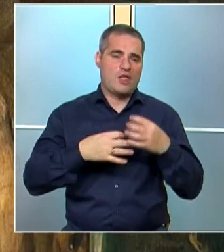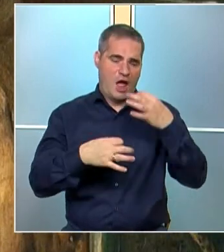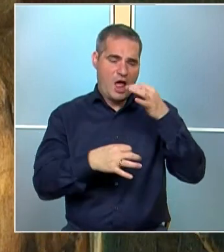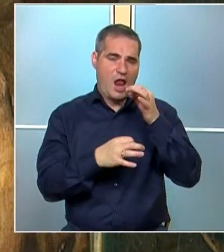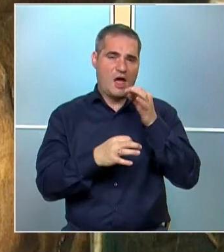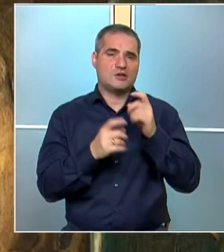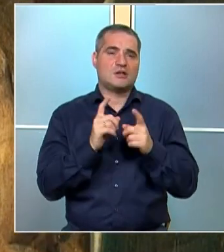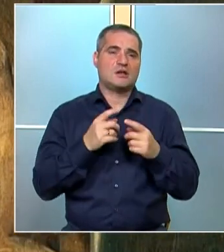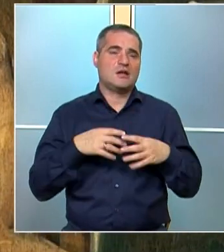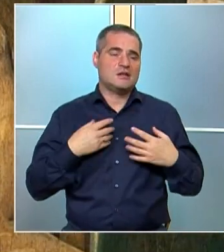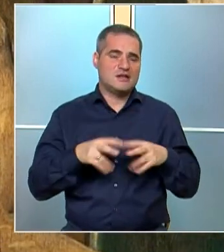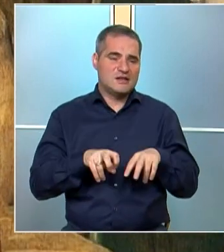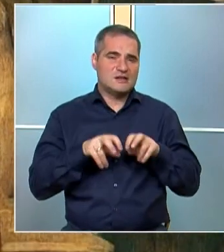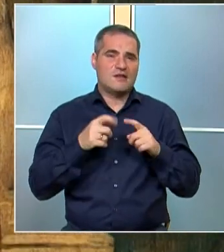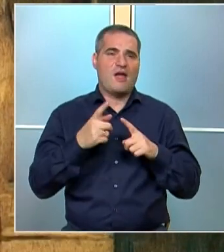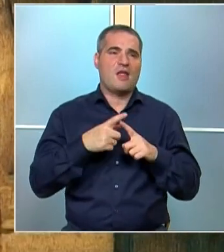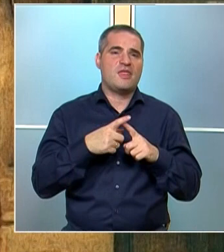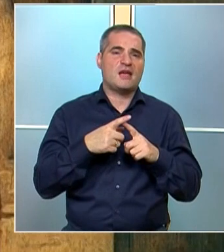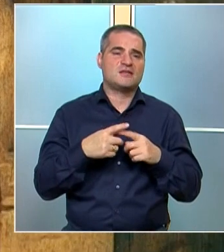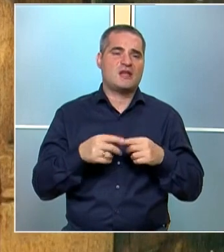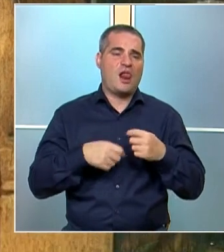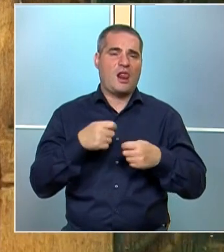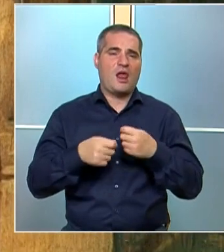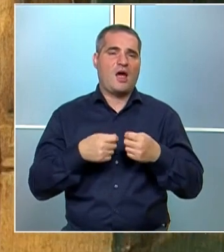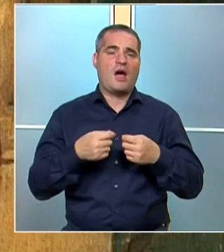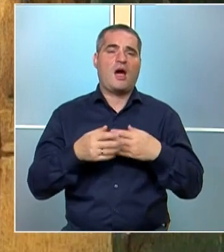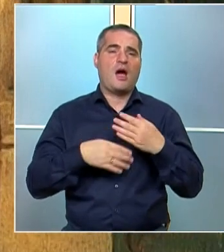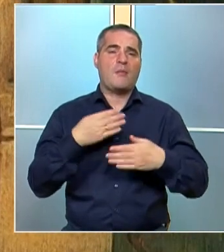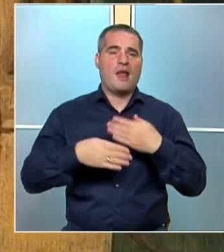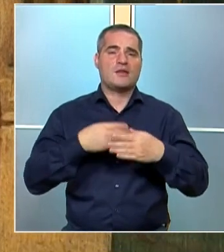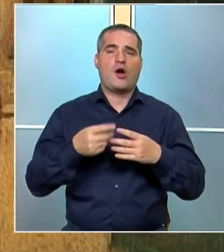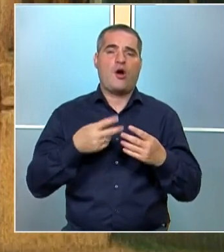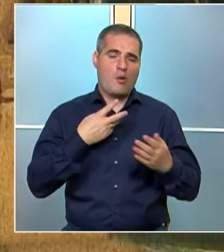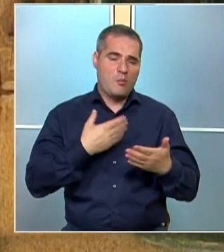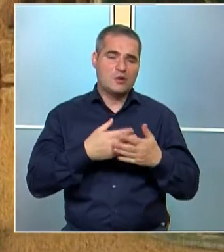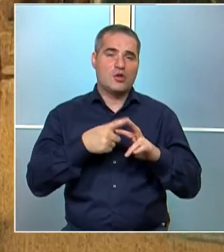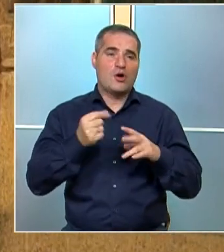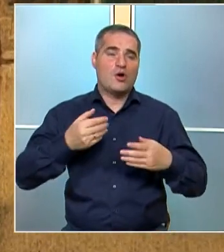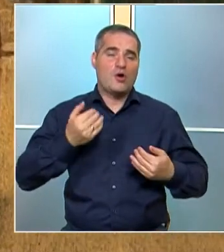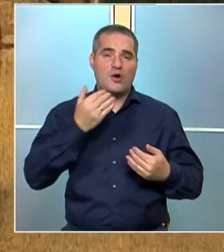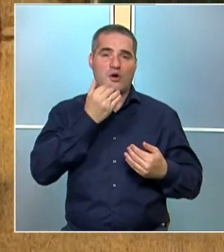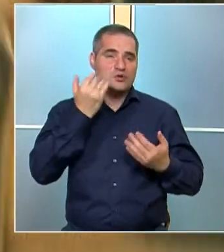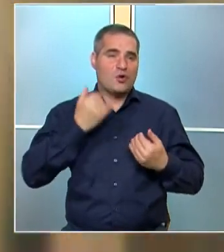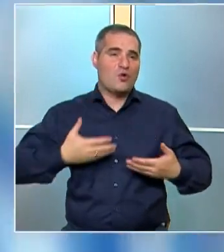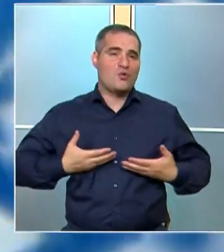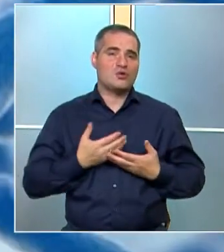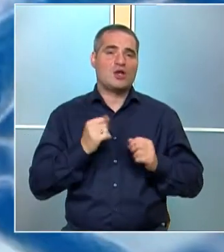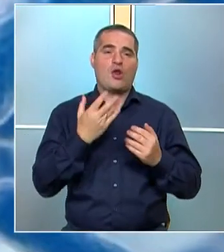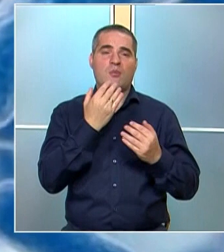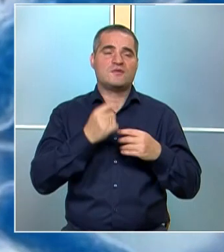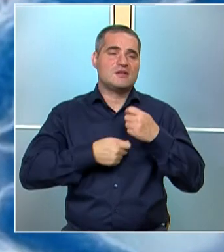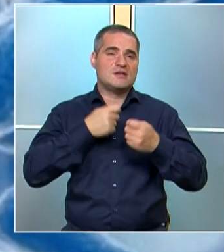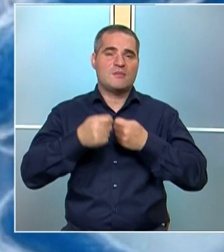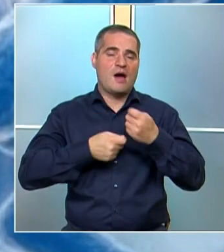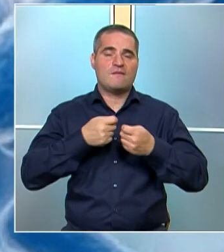Ловенхук се стреми да изследва текстила от по-близо. Но скоро нуждата и любопитството да се